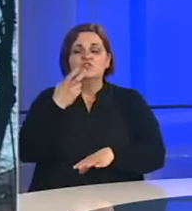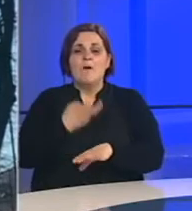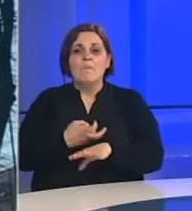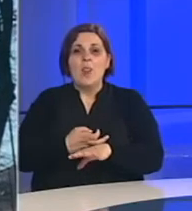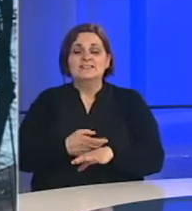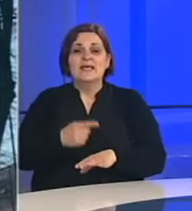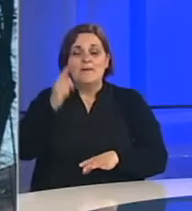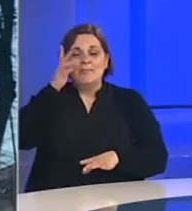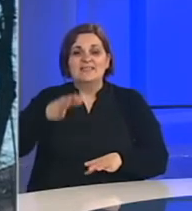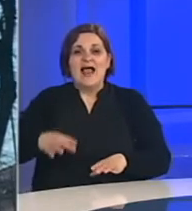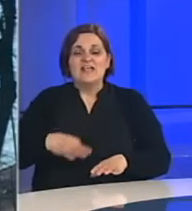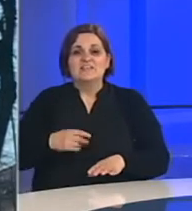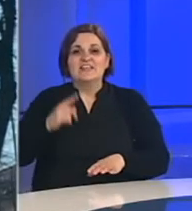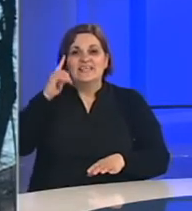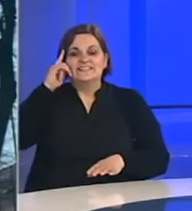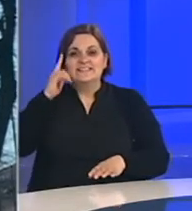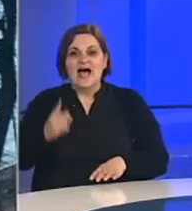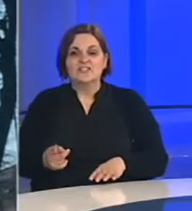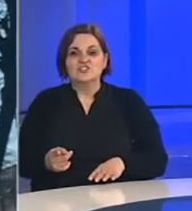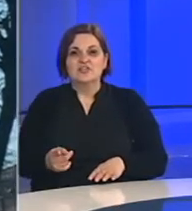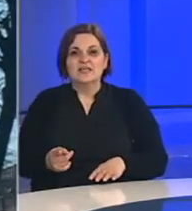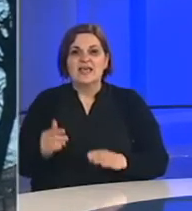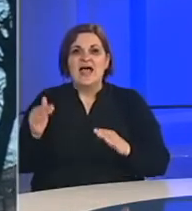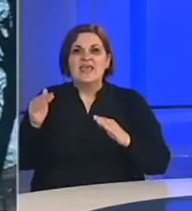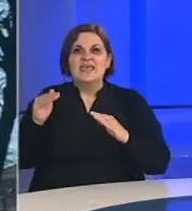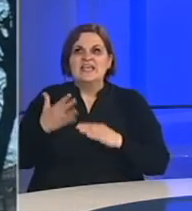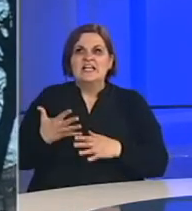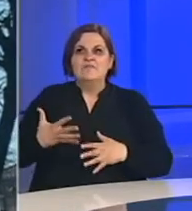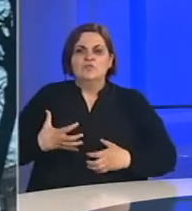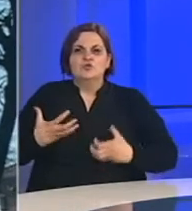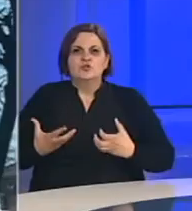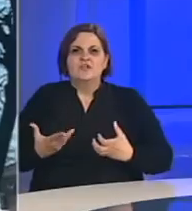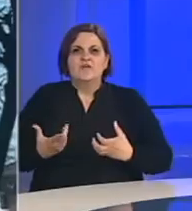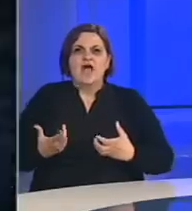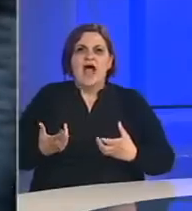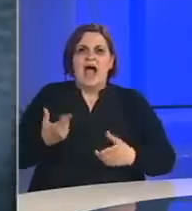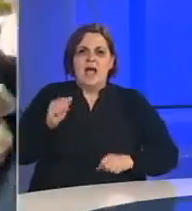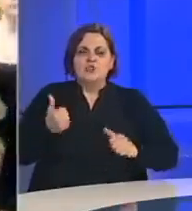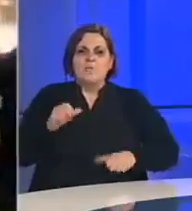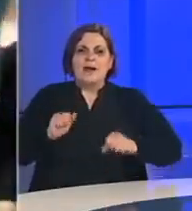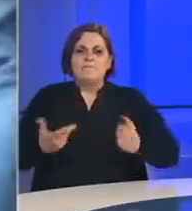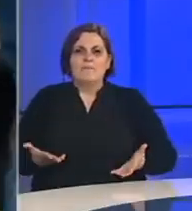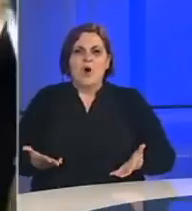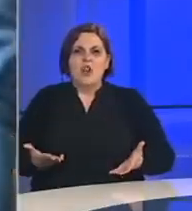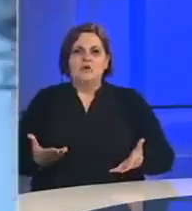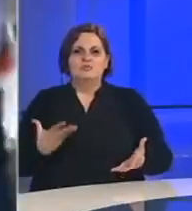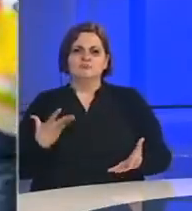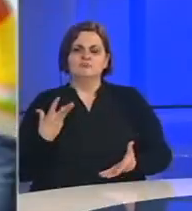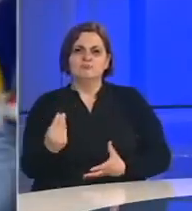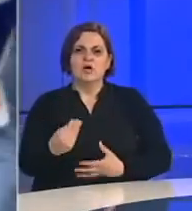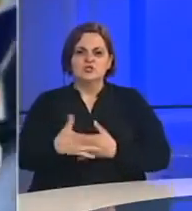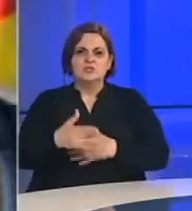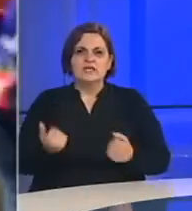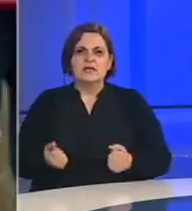Mentalno zdravlje podrazumiva između ostalog i nivou aspiracije, konstruktivna ponašanja, prosocijalna ponašanja,